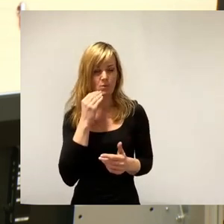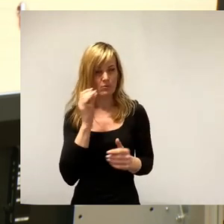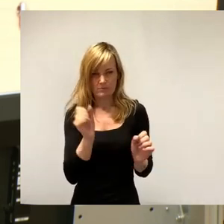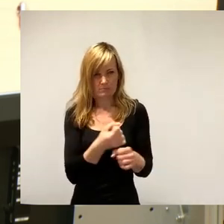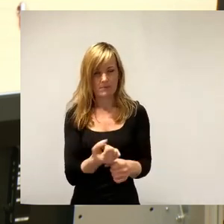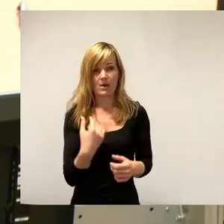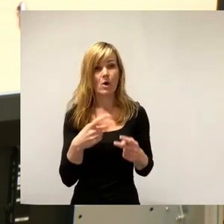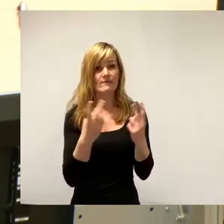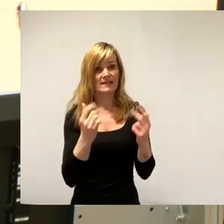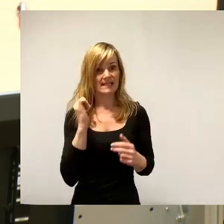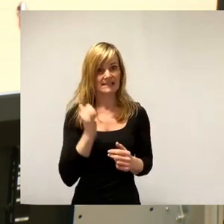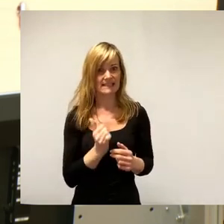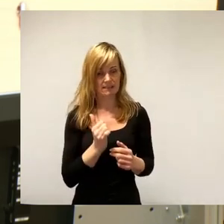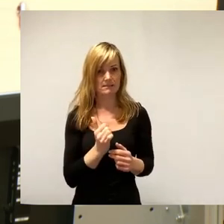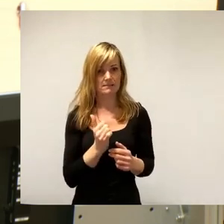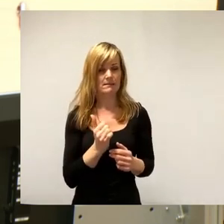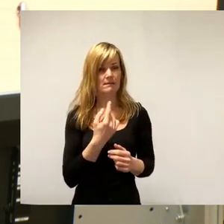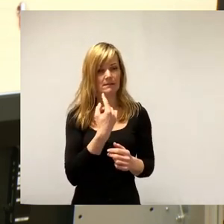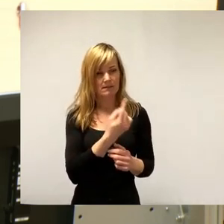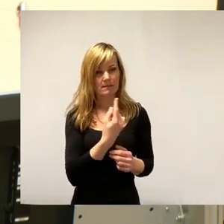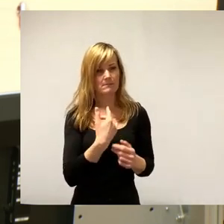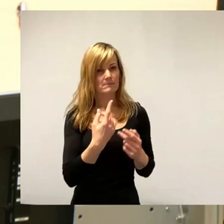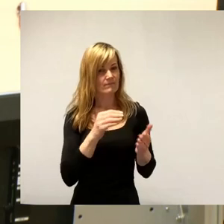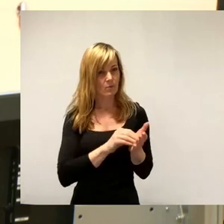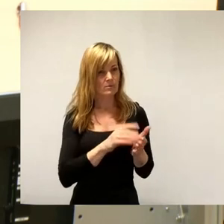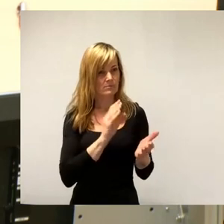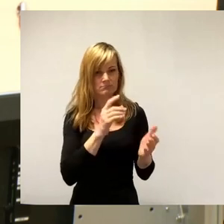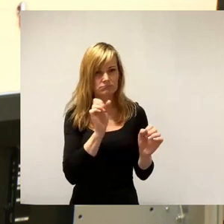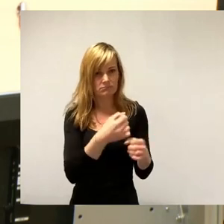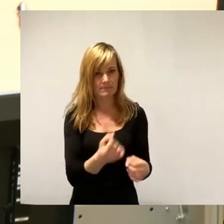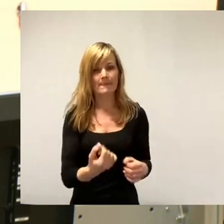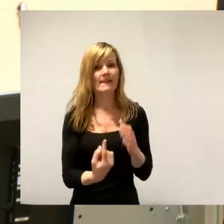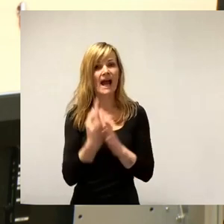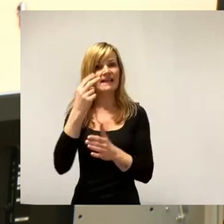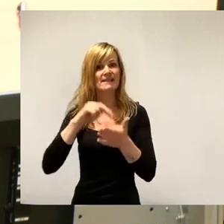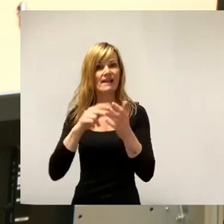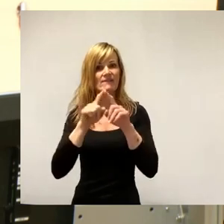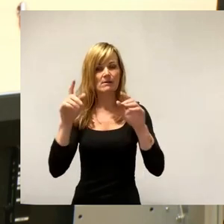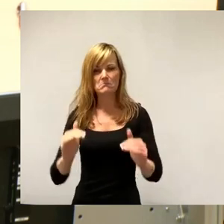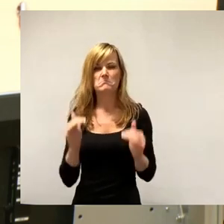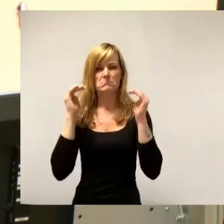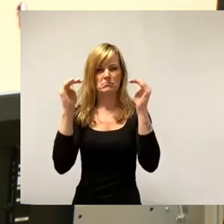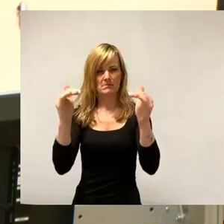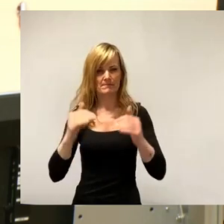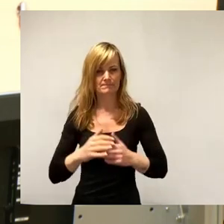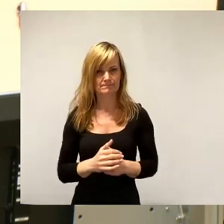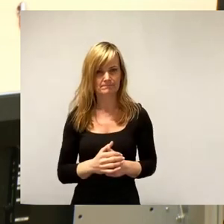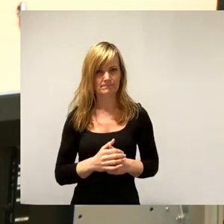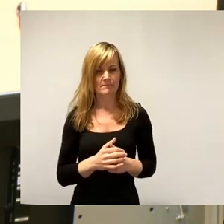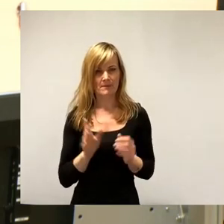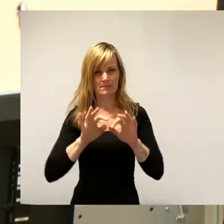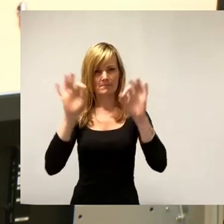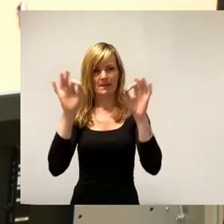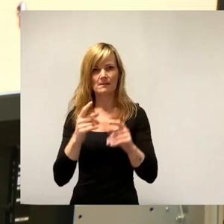er vertrieben worden ist von den Angestellten der Hightech-Firmen. Die Angestellten der Hightech-Firmen leben dabei nicht besser, als vorher der öffentliche Dienst gelebt hat, nur teurer.